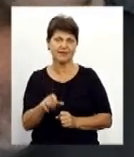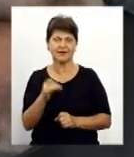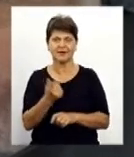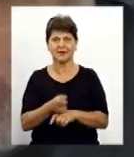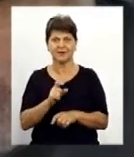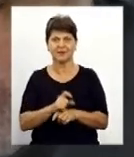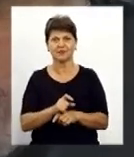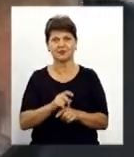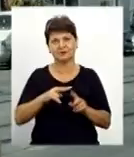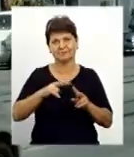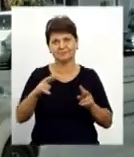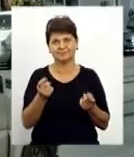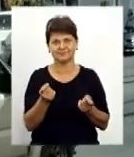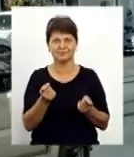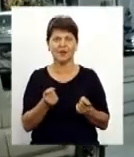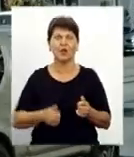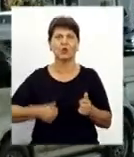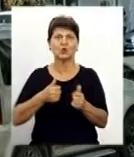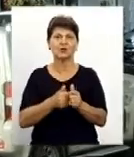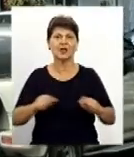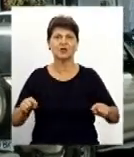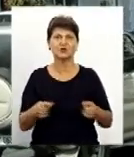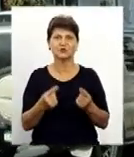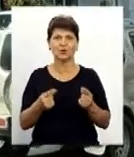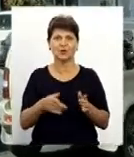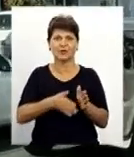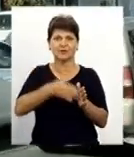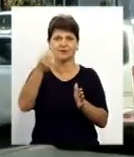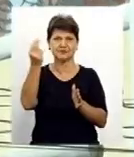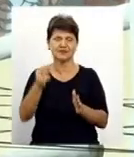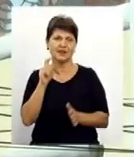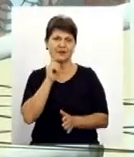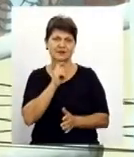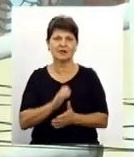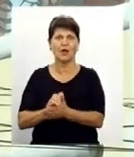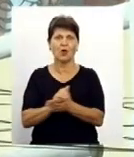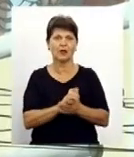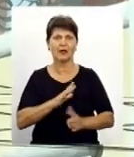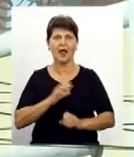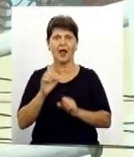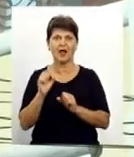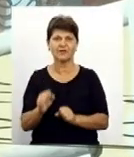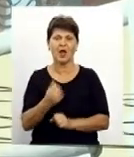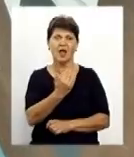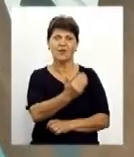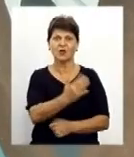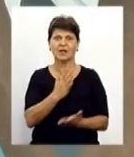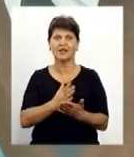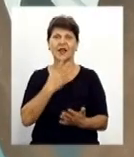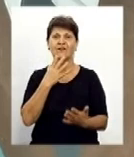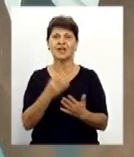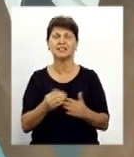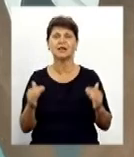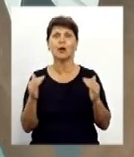більш-менш схожість. Долучилася до створення стінопису і Вінницька колегія адвокатів, адже саме вони є власниками